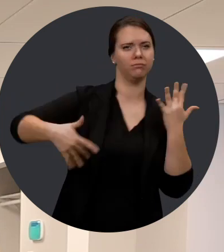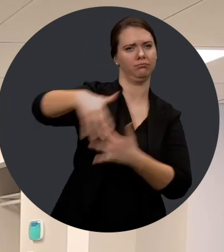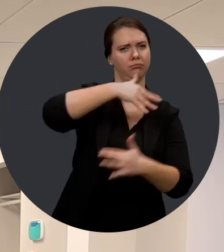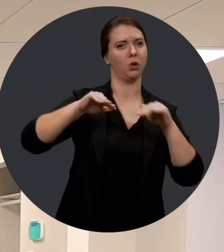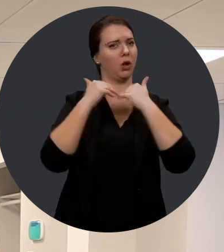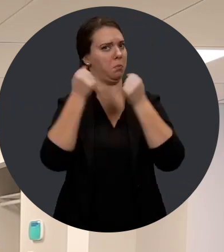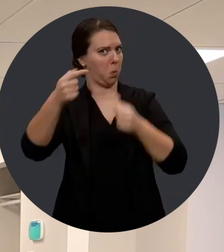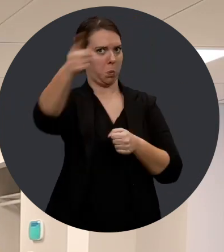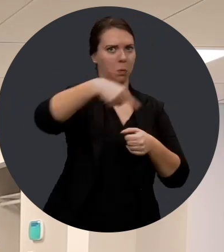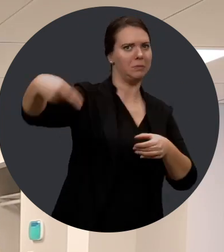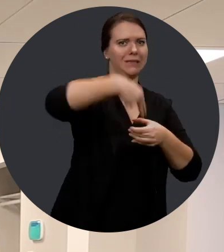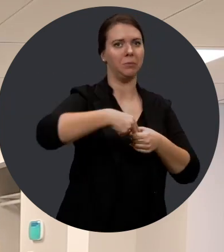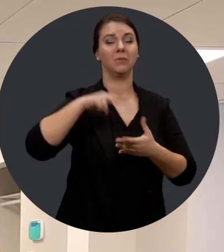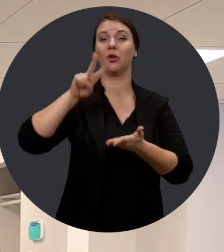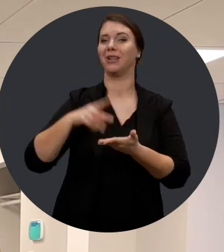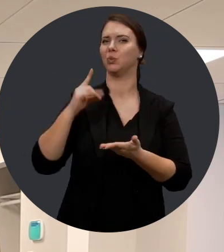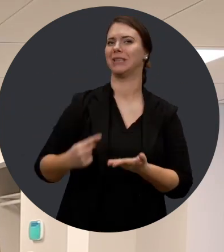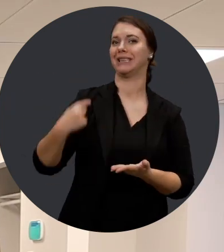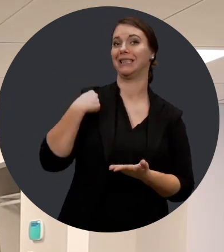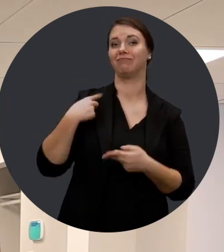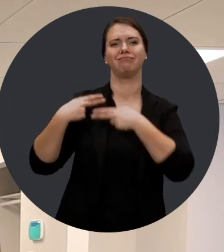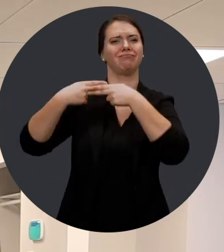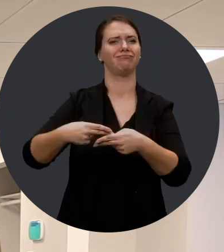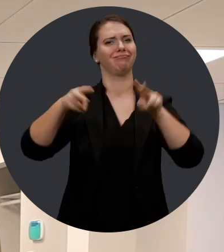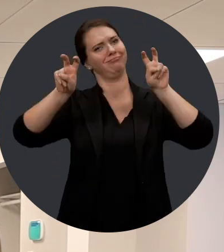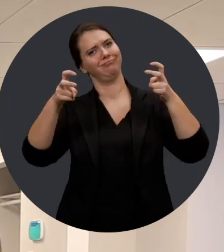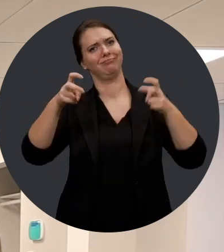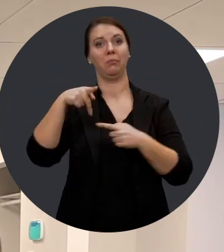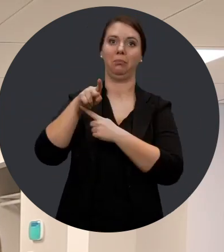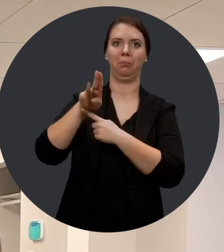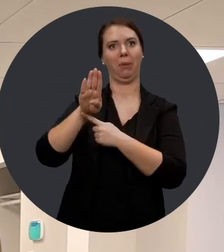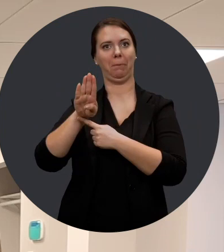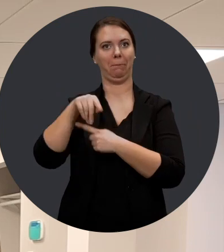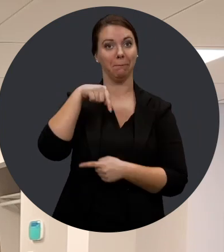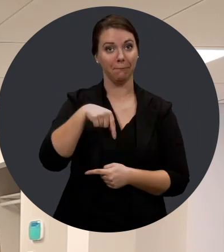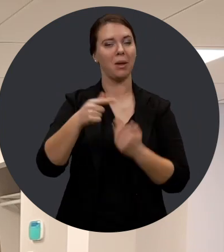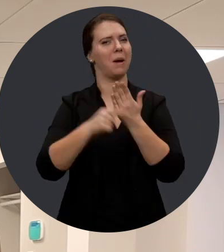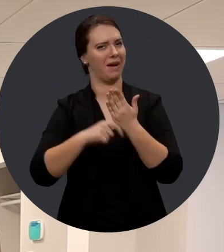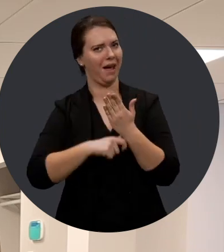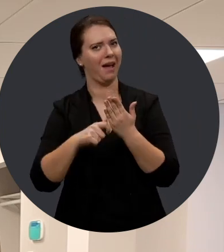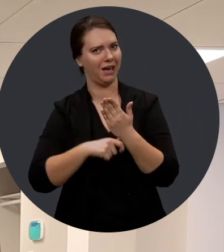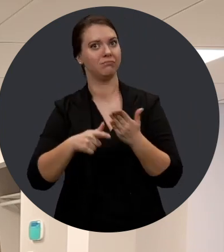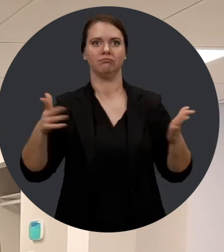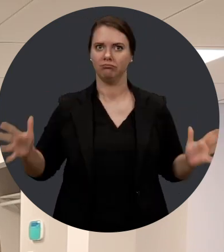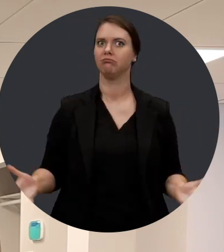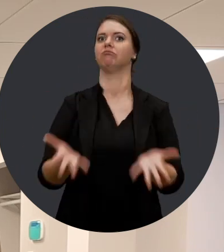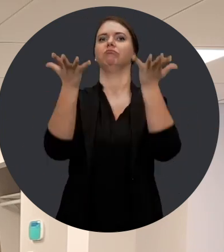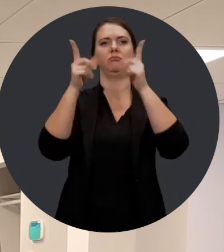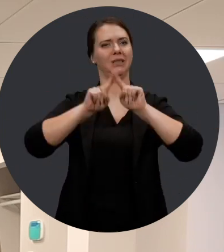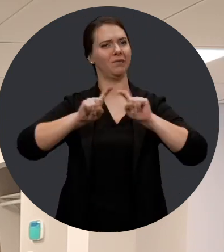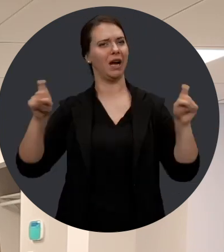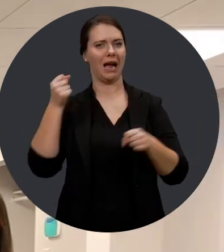tous et toutes puissent y participer. En 2018, elle a été l'instigatrice d'Included, un documentaire faisant la